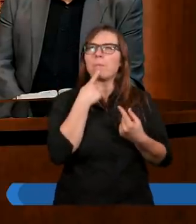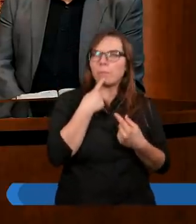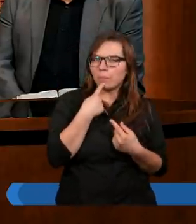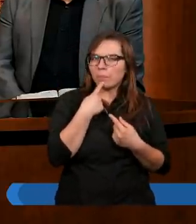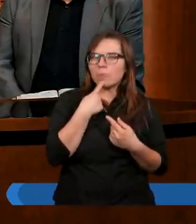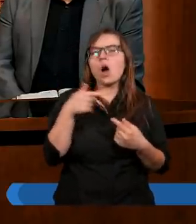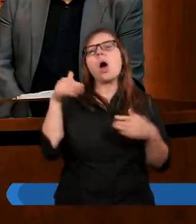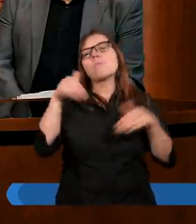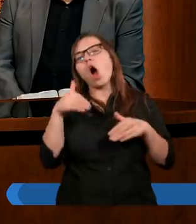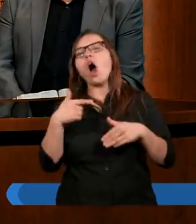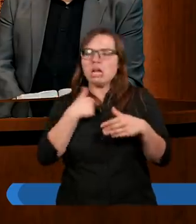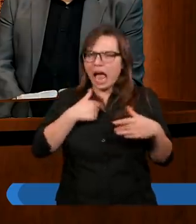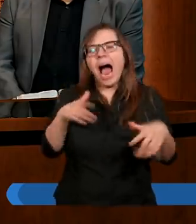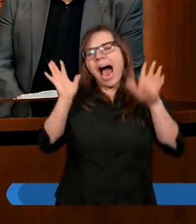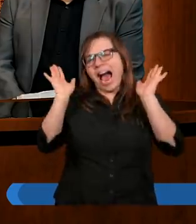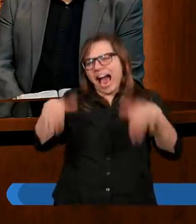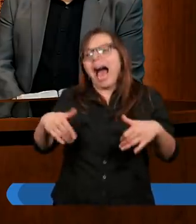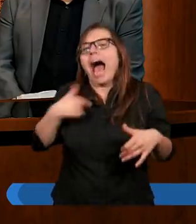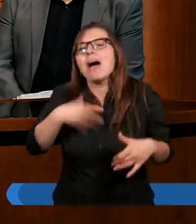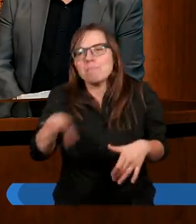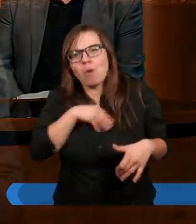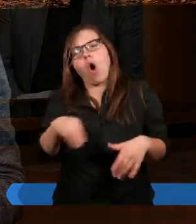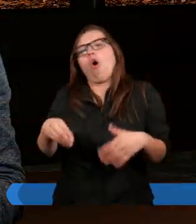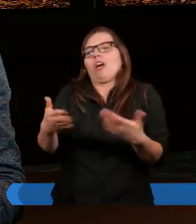Można sobie pozwolić w tej sytuacji.